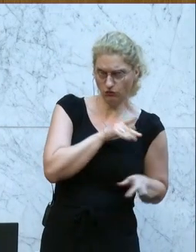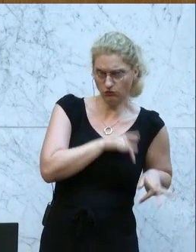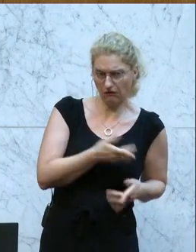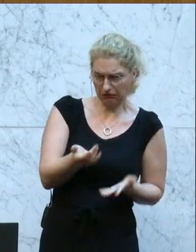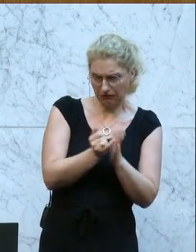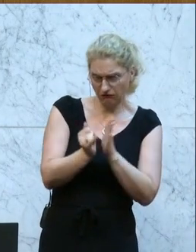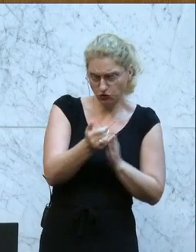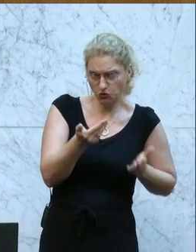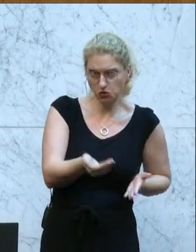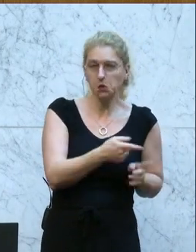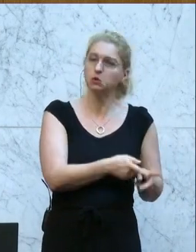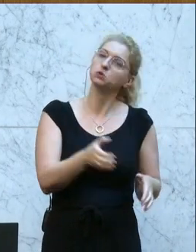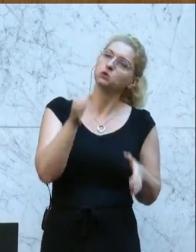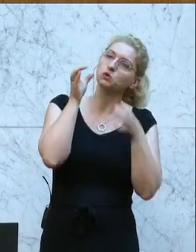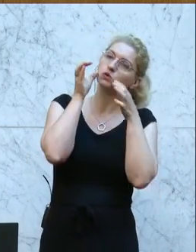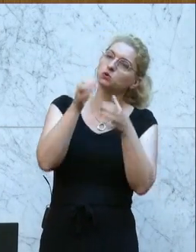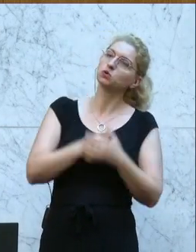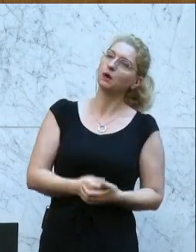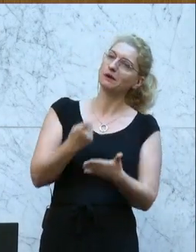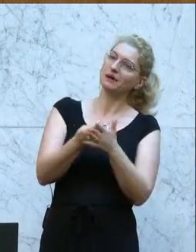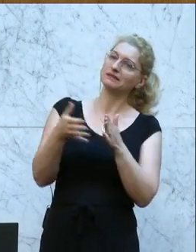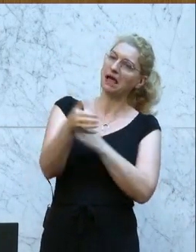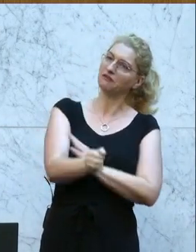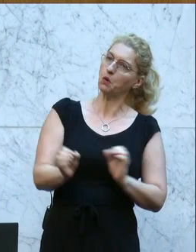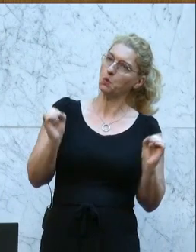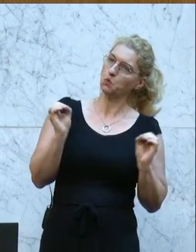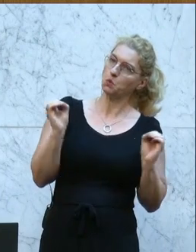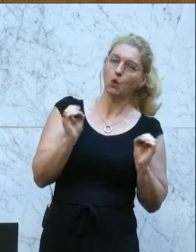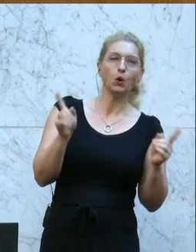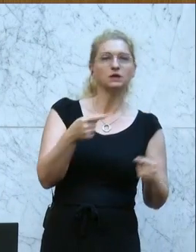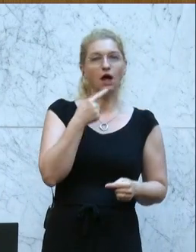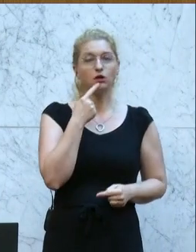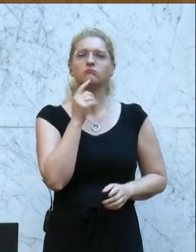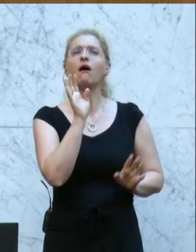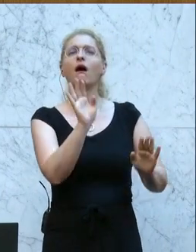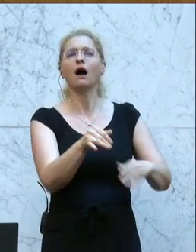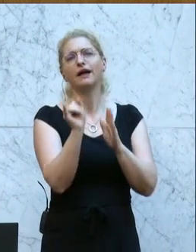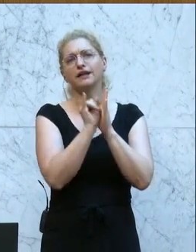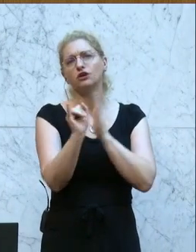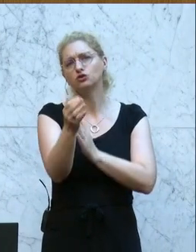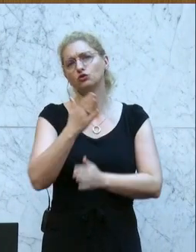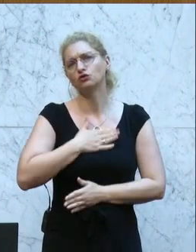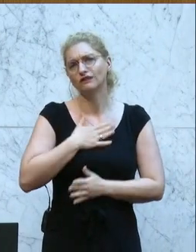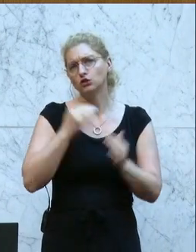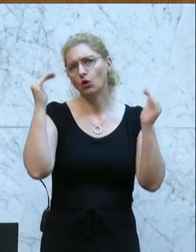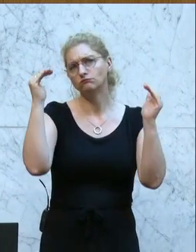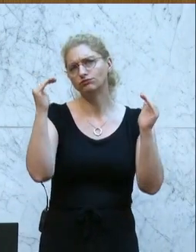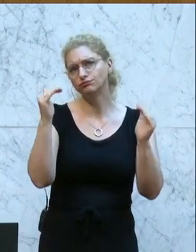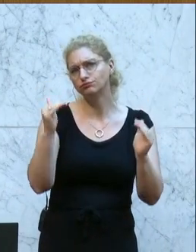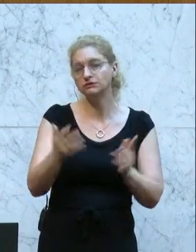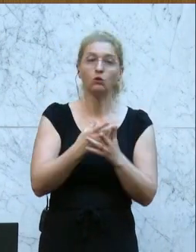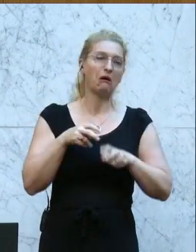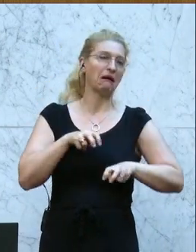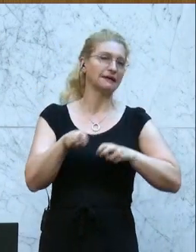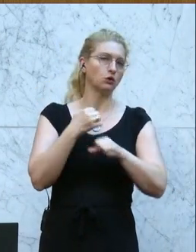dabei zu, wie wir nicht eingreifen in die Preise und sagen, die Inflation sinkt ja eh und feiern die tolle Regierungsarbeit